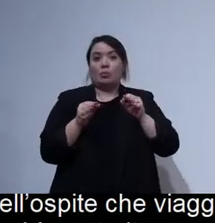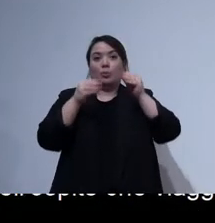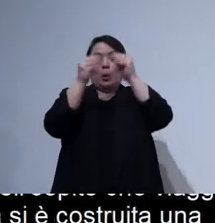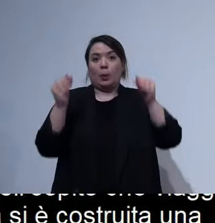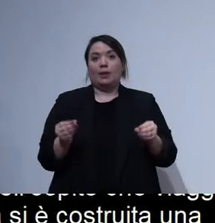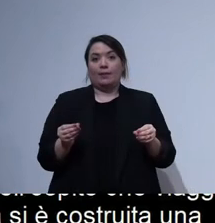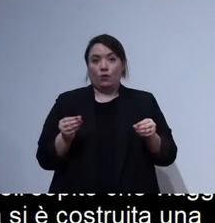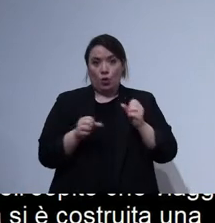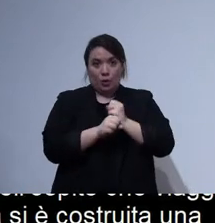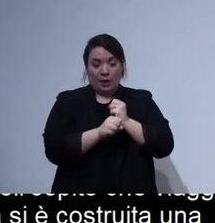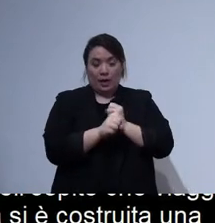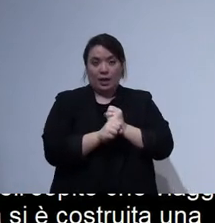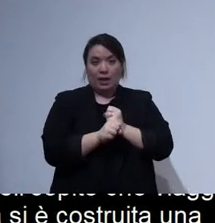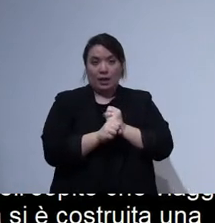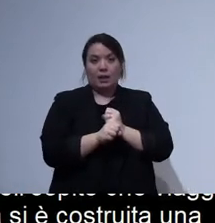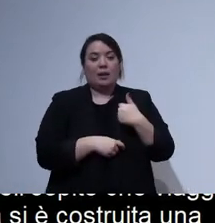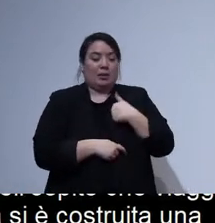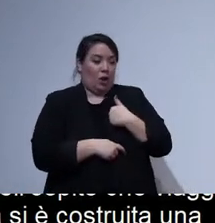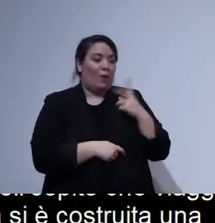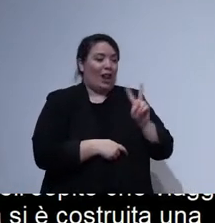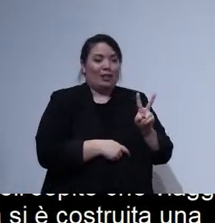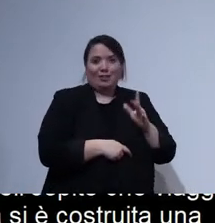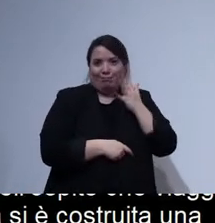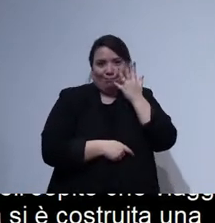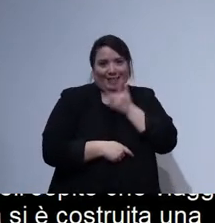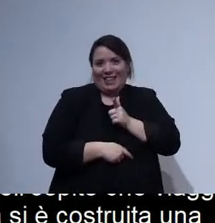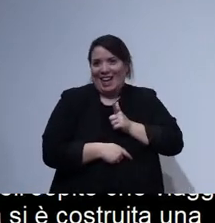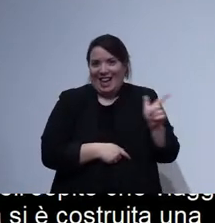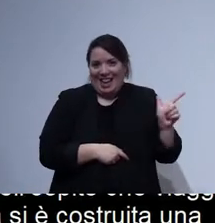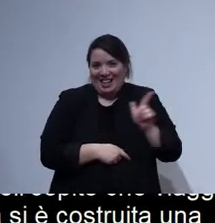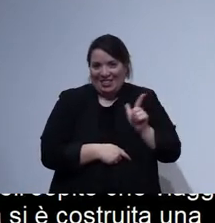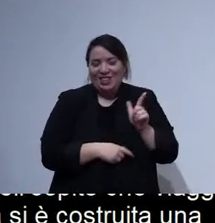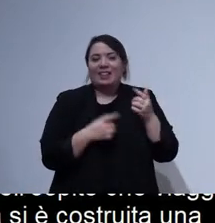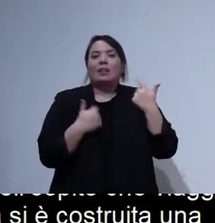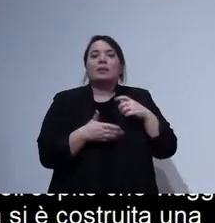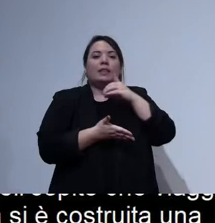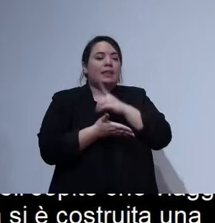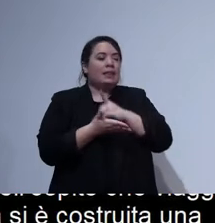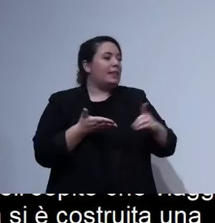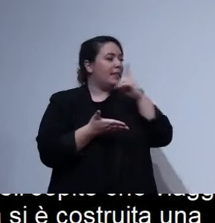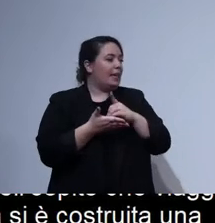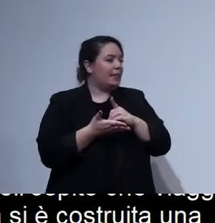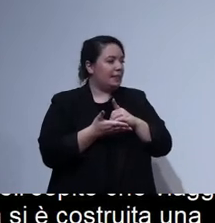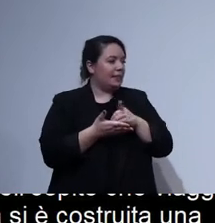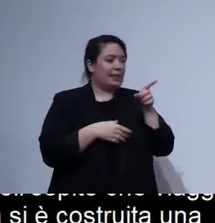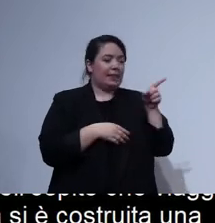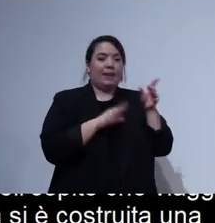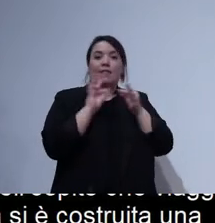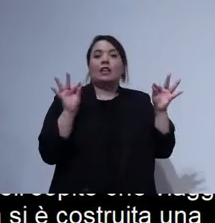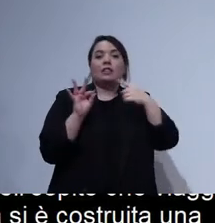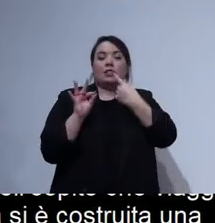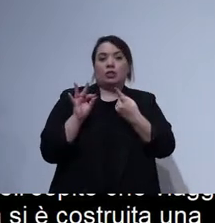penso anche a Valentina, è piaciuto molto. Come designer falliamo e